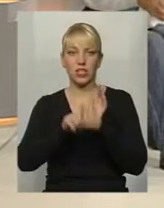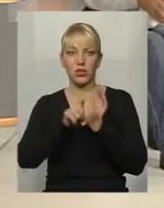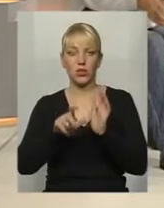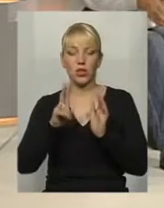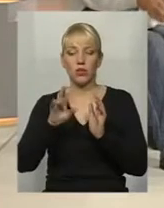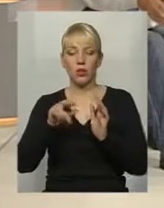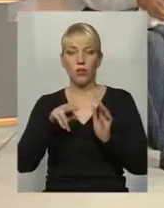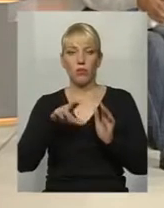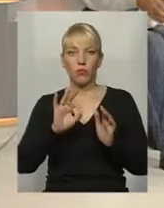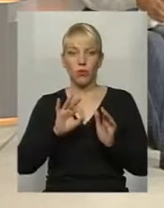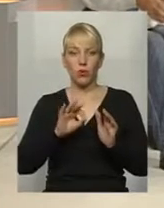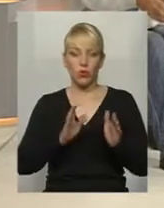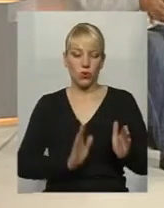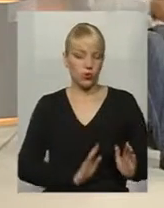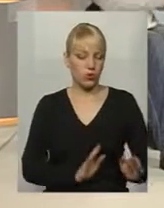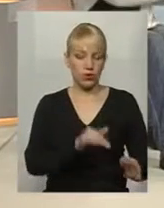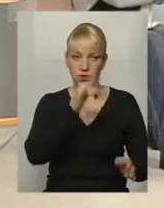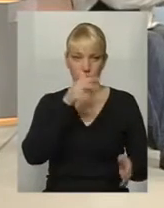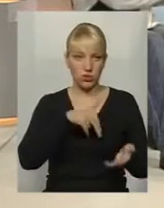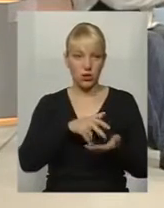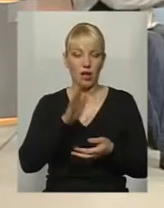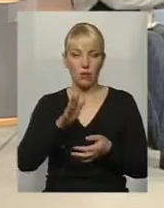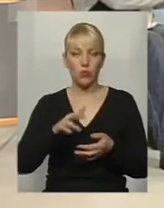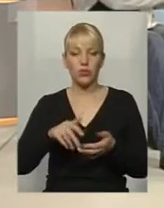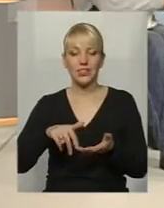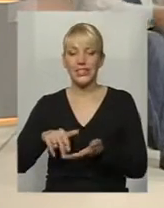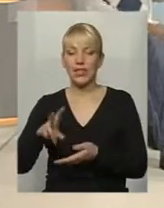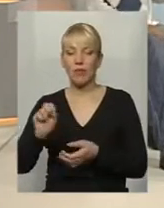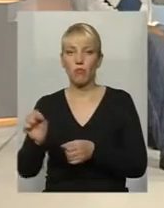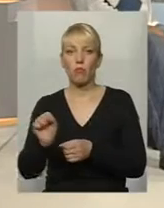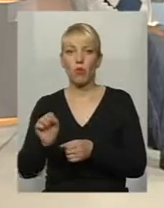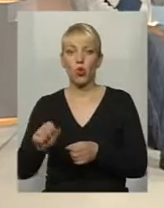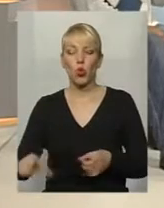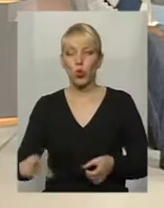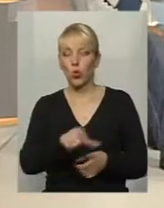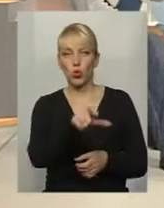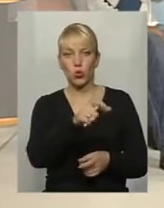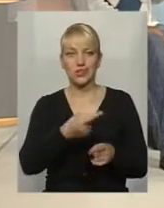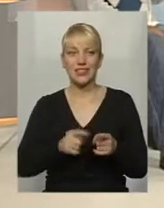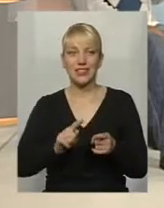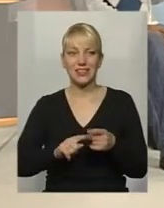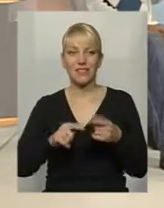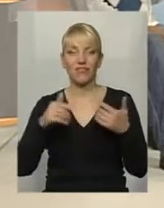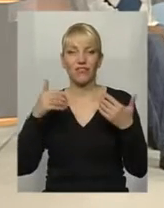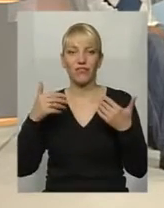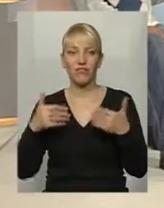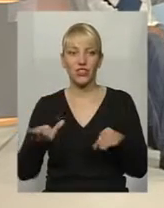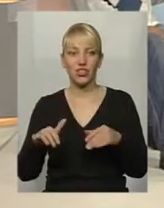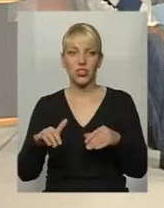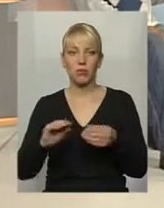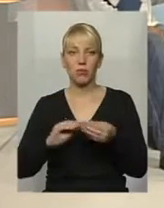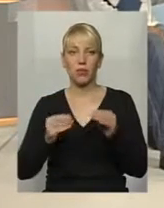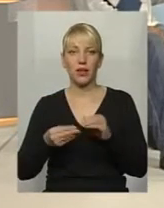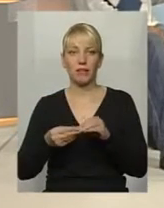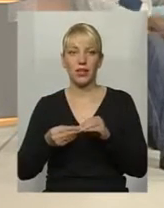тротуару не будуть мати можливість йти, а будуть йти по проїжджій частині. Це вже виникнення і аварійні